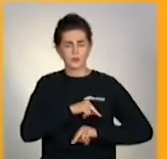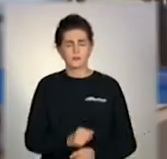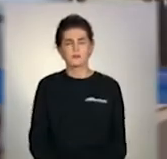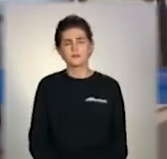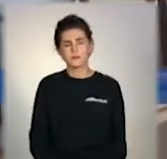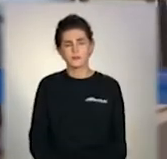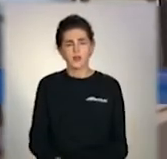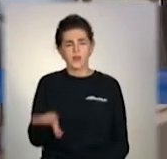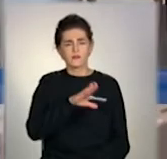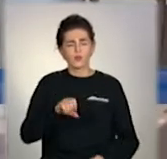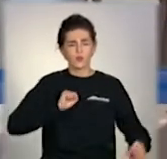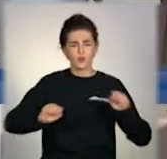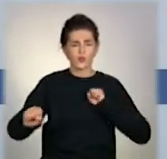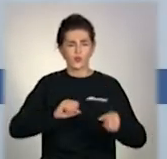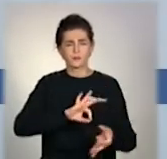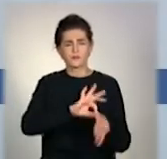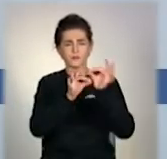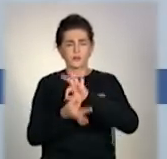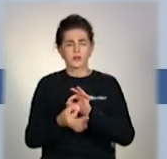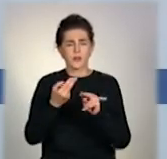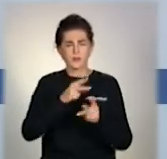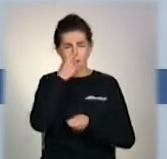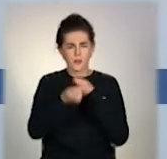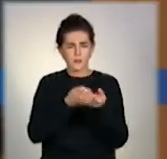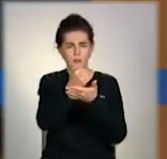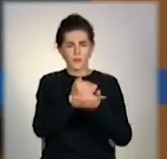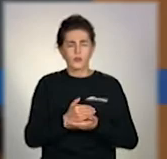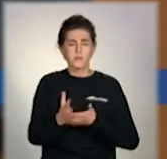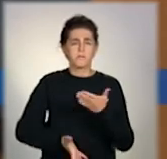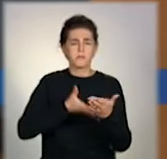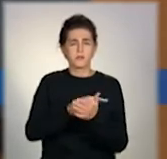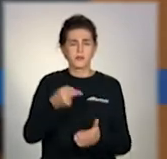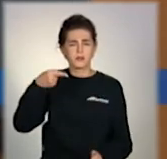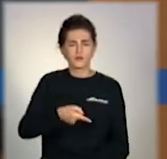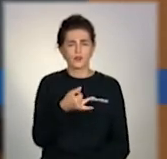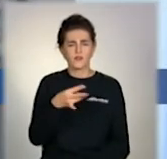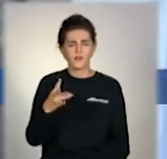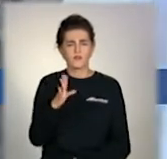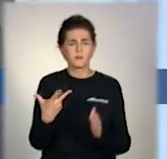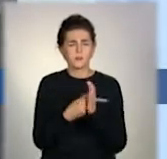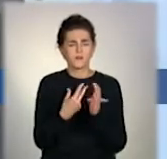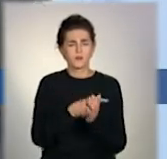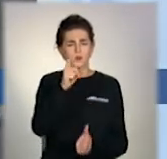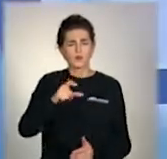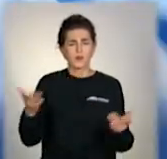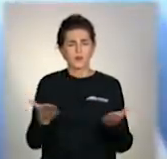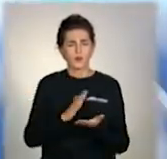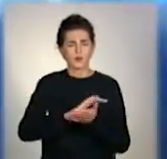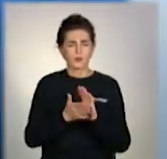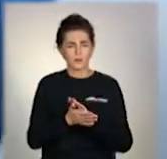Урядовці розкрили деталі програми щодо виплати тисячі гривень вакцинованим. Які умови?